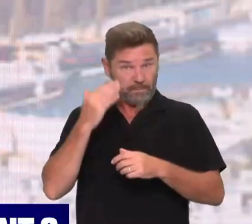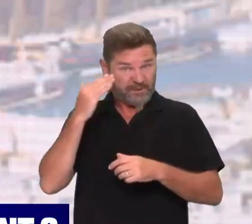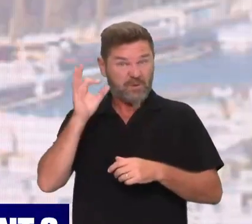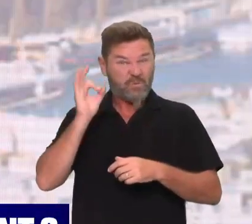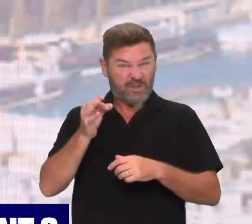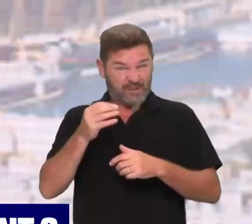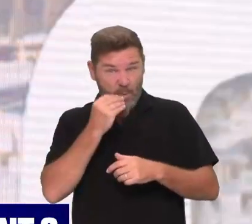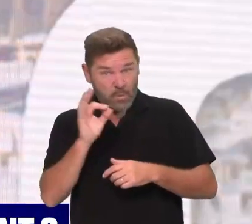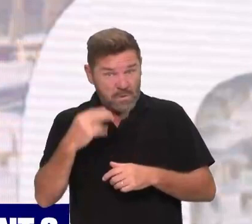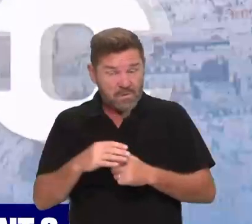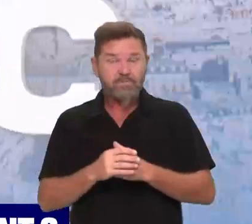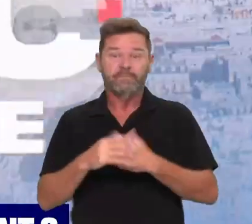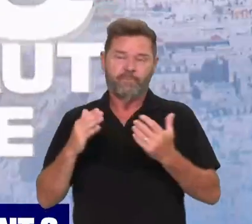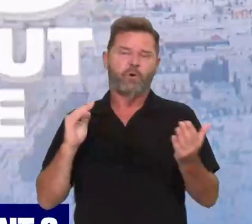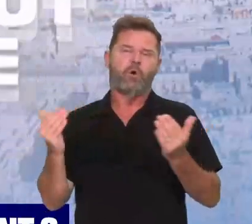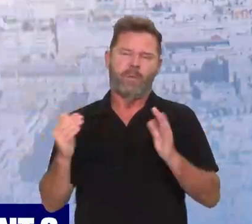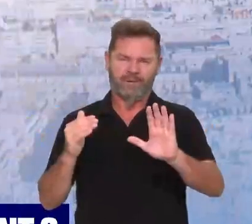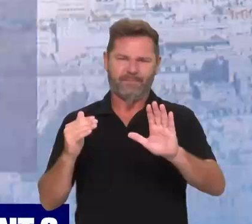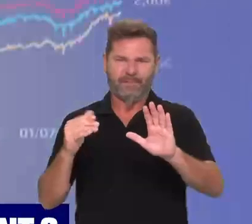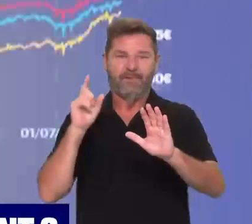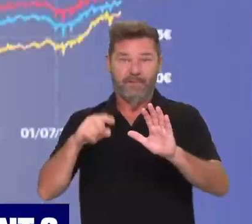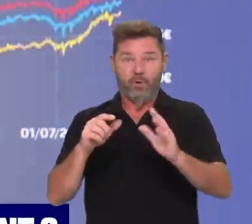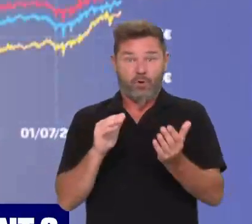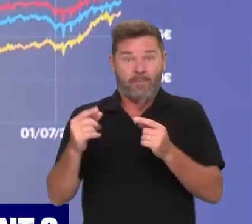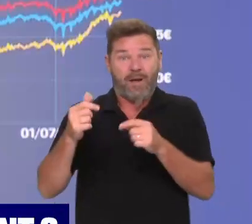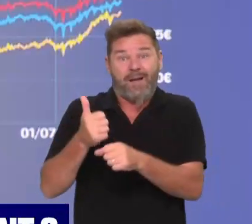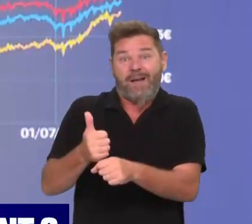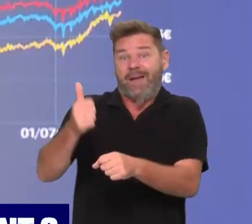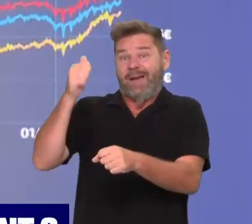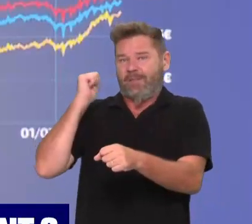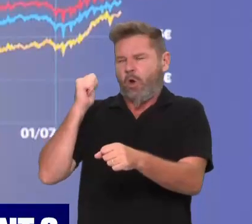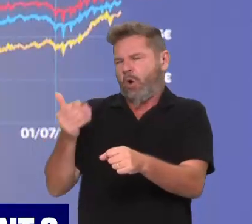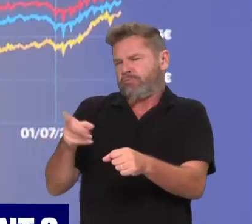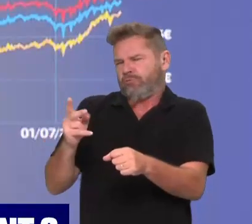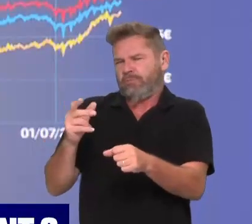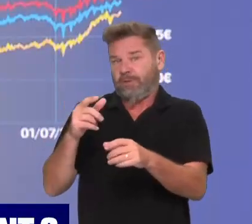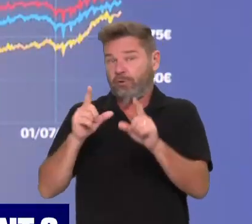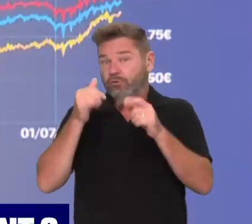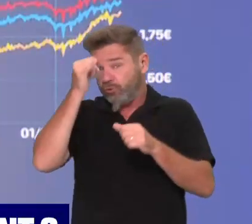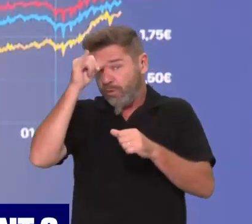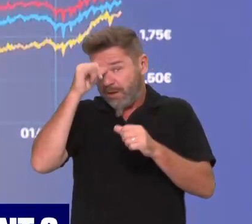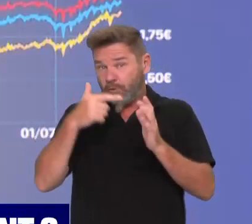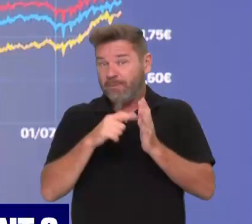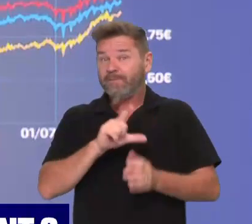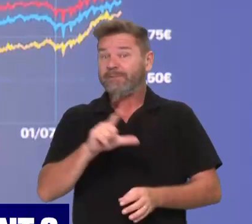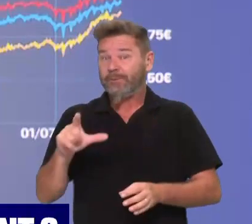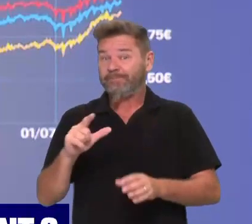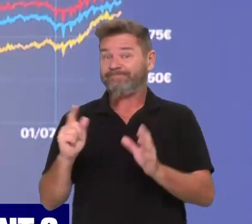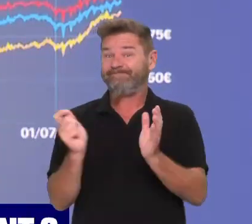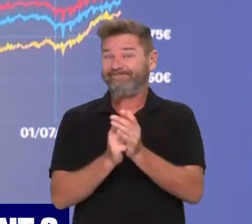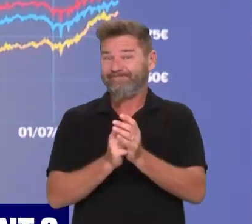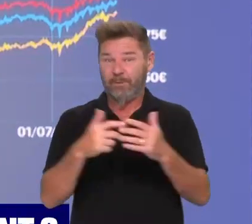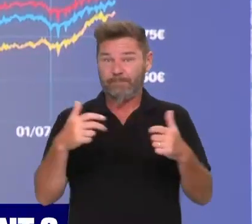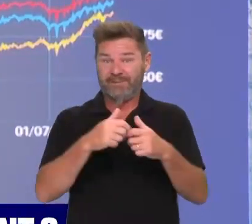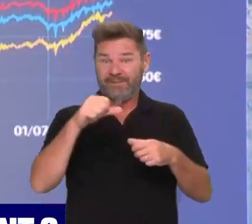ce qui est comparable, va retourner il y a un peu plus d'un an en arrière. En juillet 2022, les prix des carburants